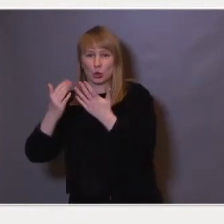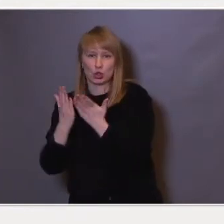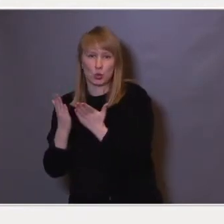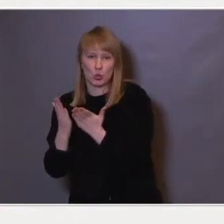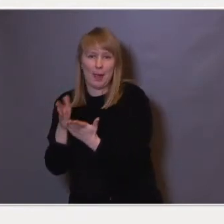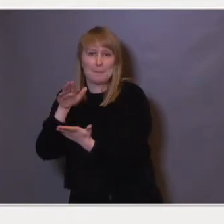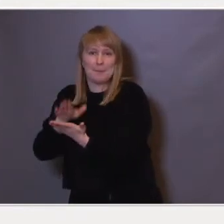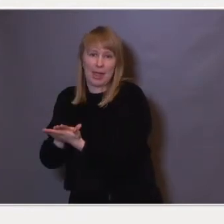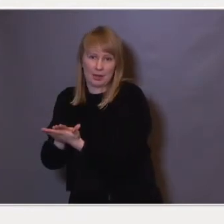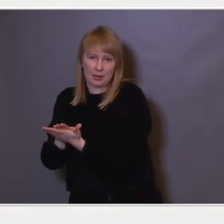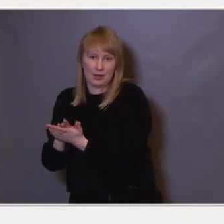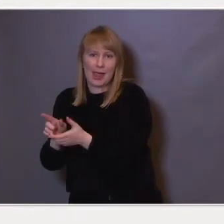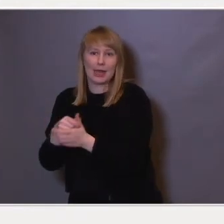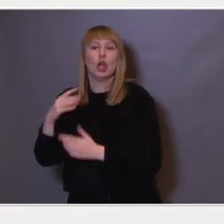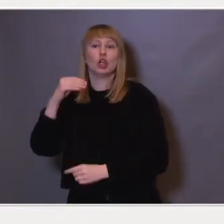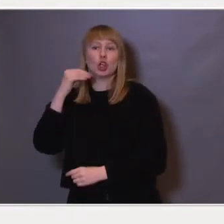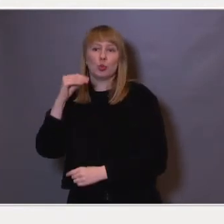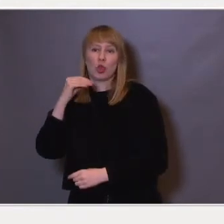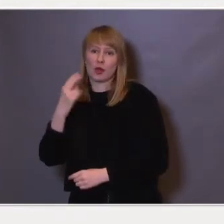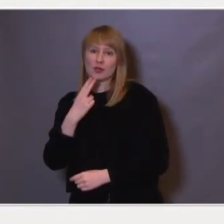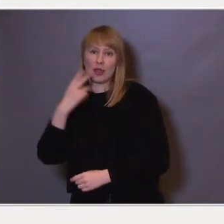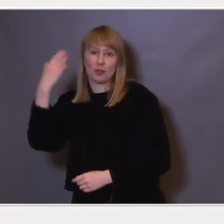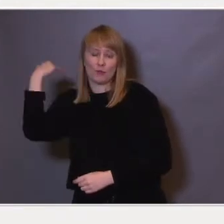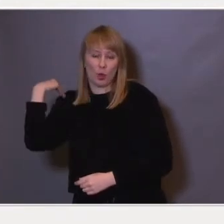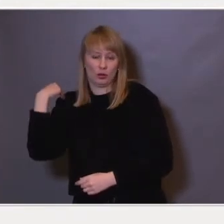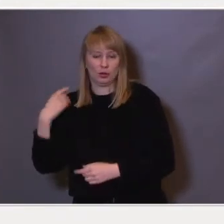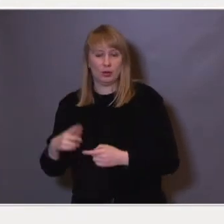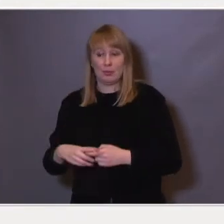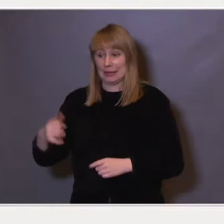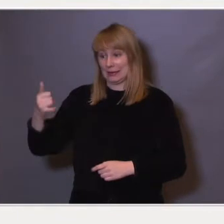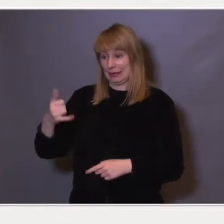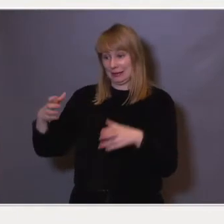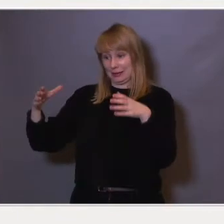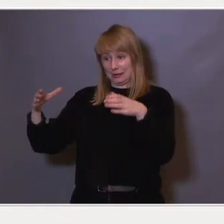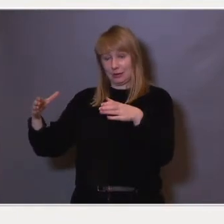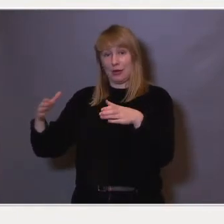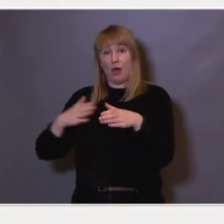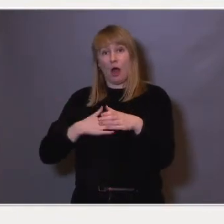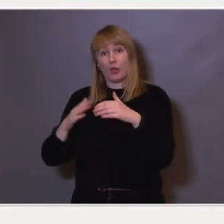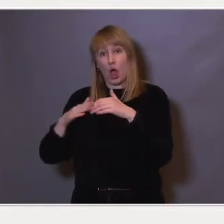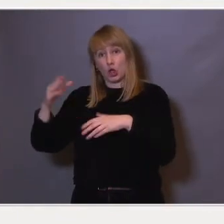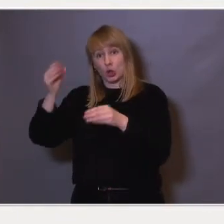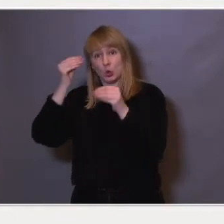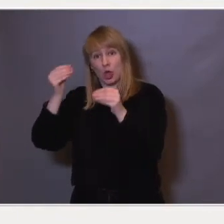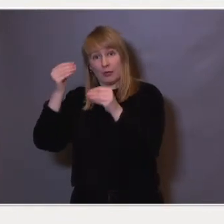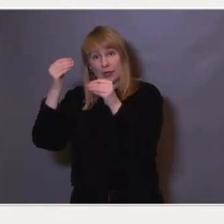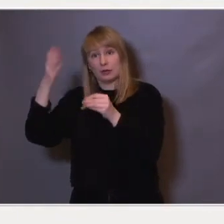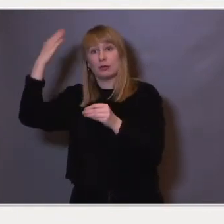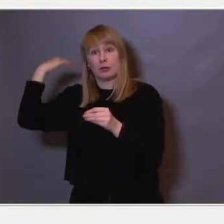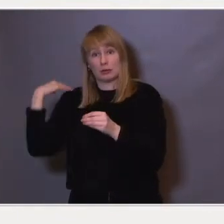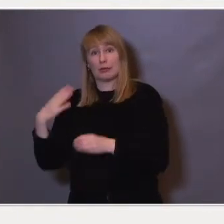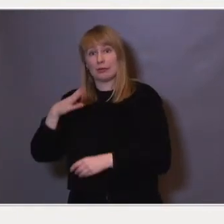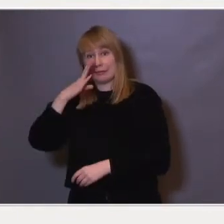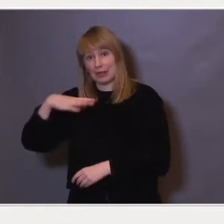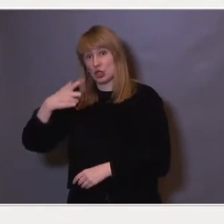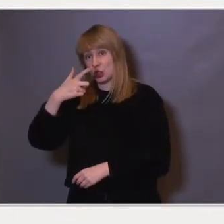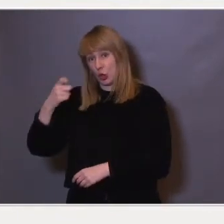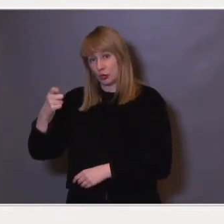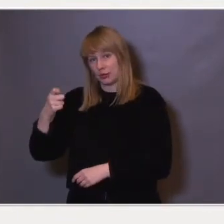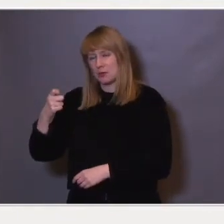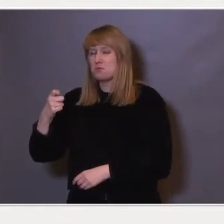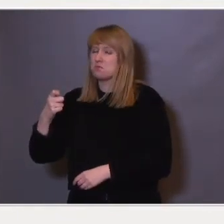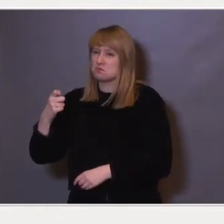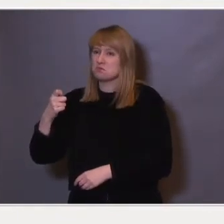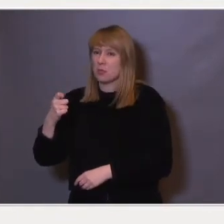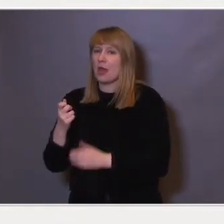skole eller gymnasie, som det heter den gangen. Men blant de som hadde høyere utdanning i 1970, så